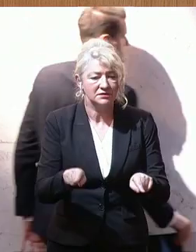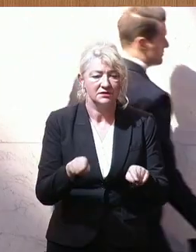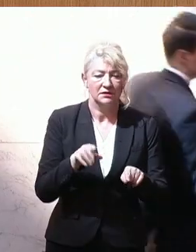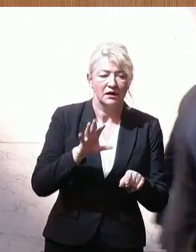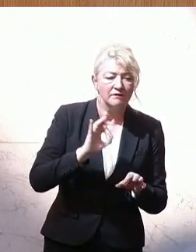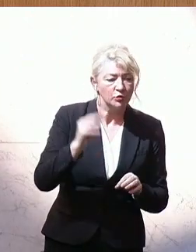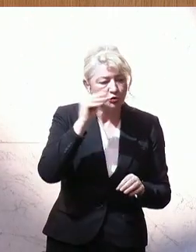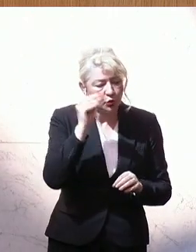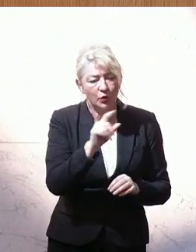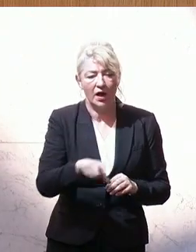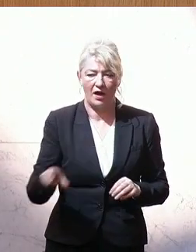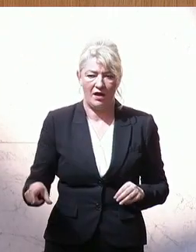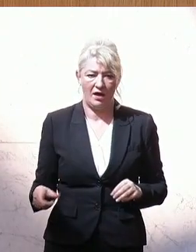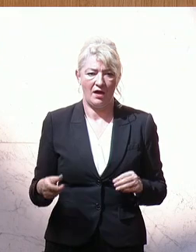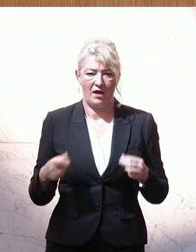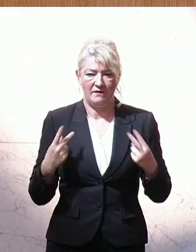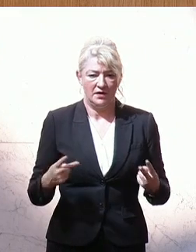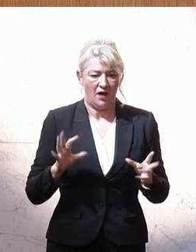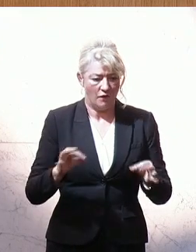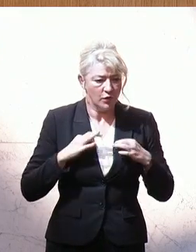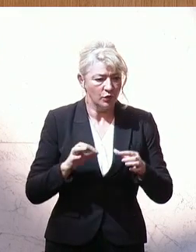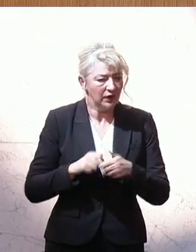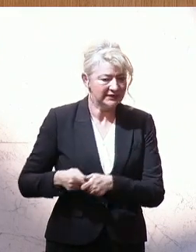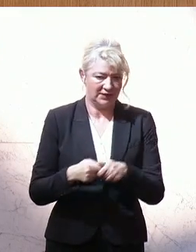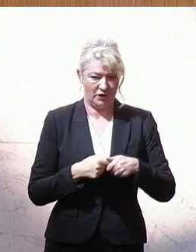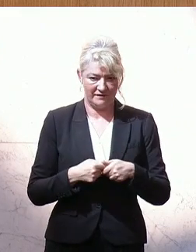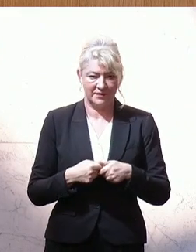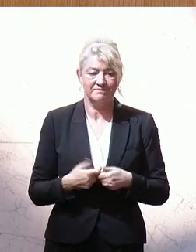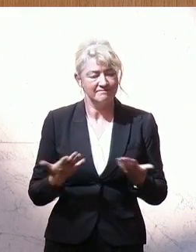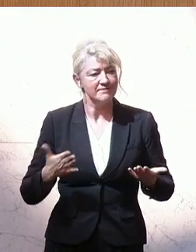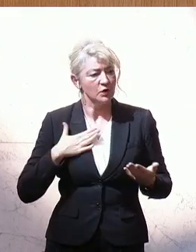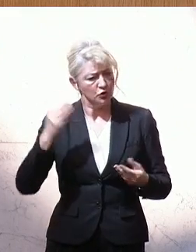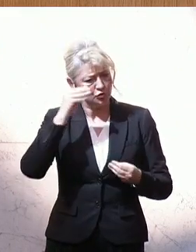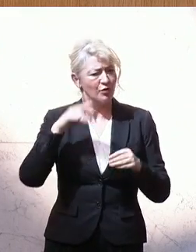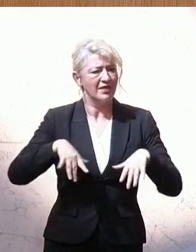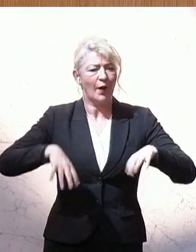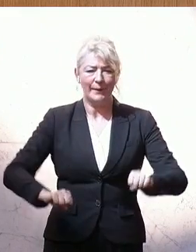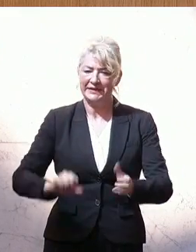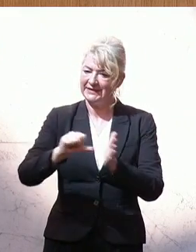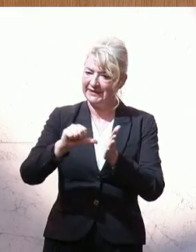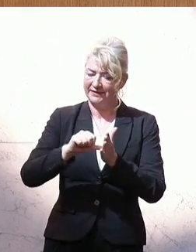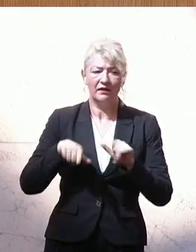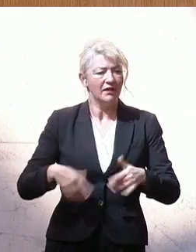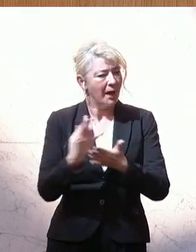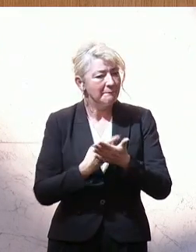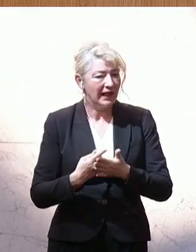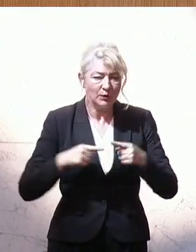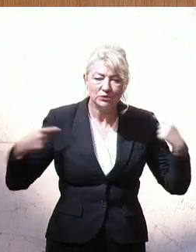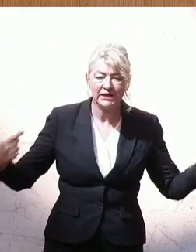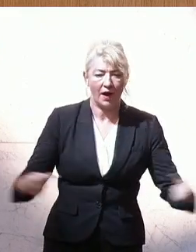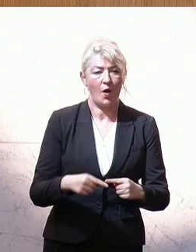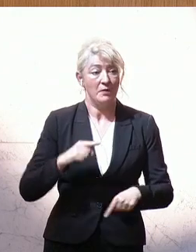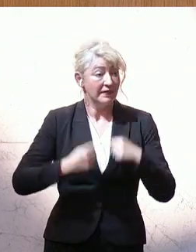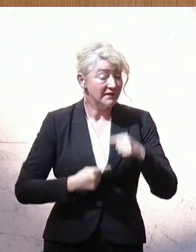auch für die Schülerinnen und Schüler und damit für unsere Gesellschaft. Unsere Schulen sind Kompetenzzentren. Sie sind Bildungsraum und